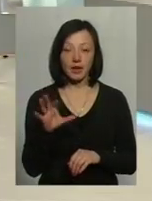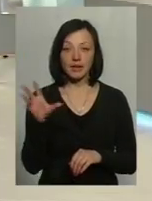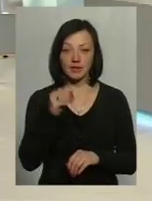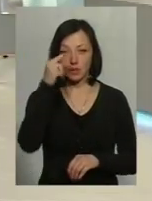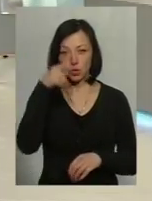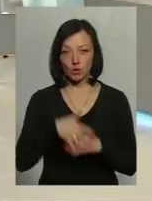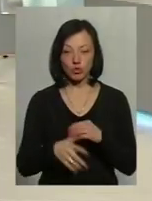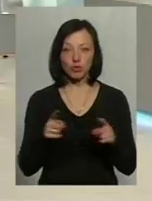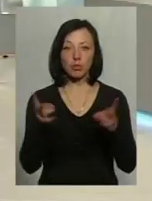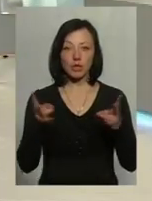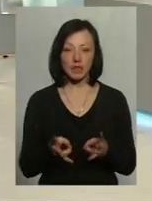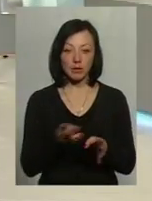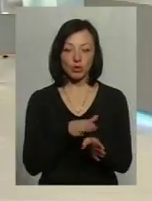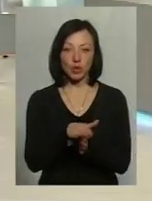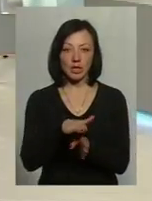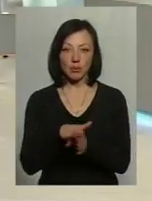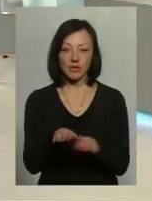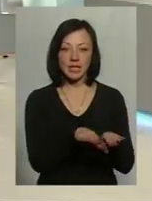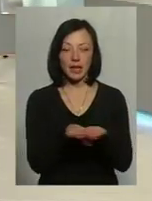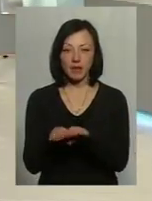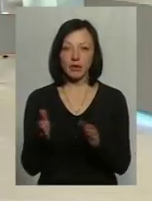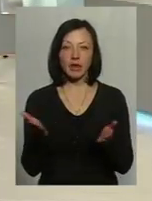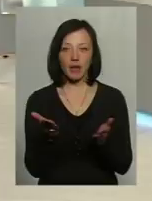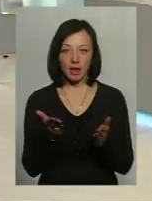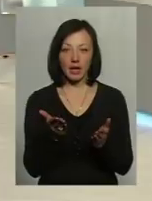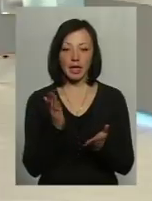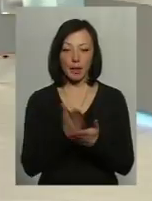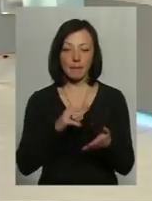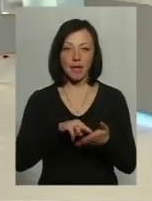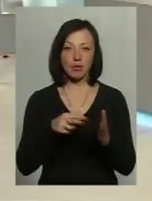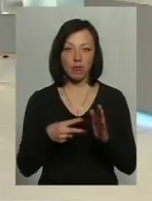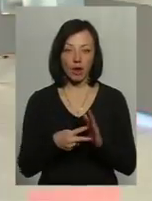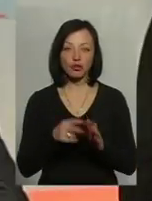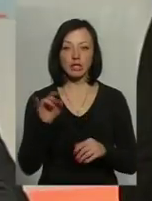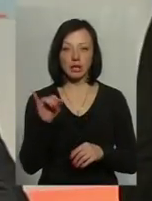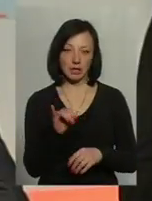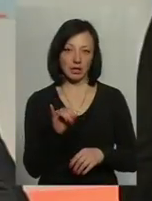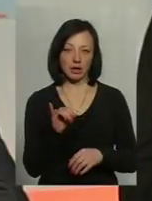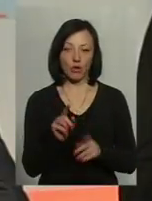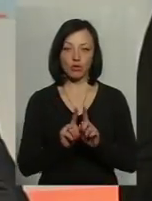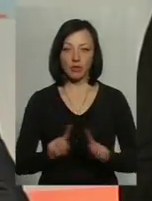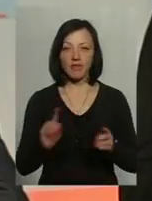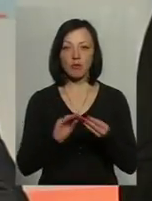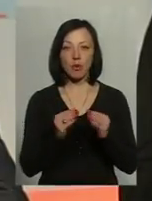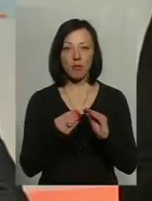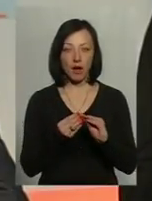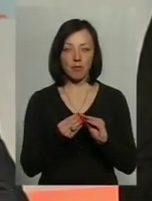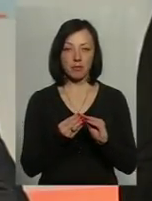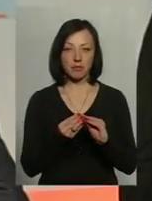розуміють, що потрібно дотримуватися того рівня, який є передбачений, і особливих проблем